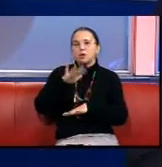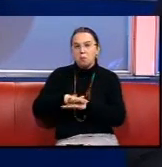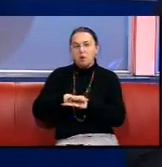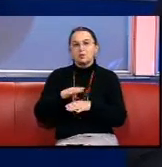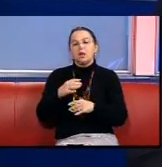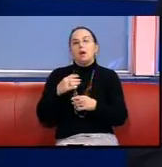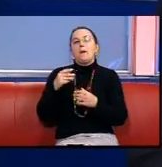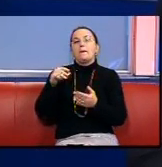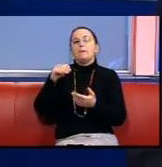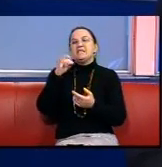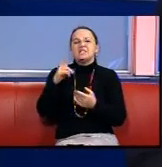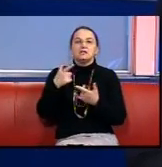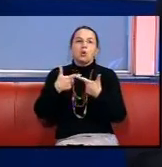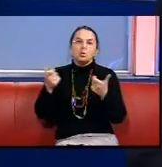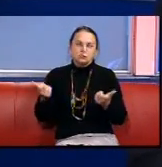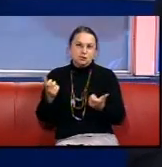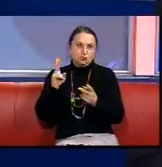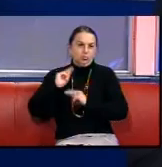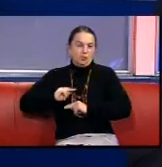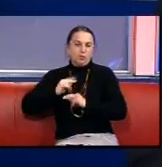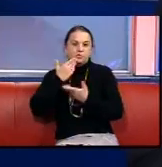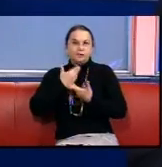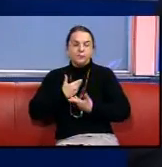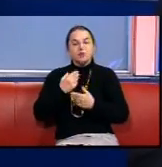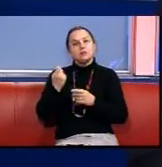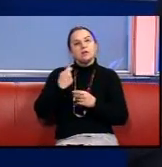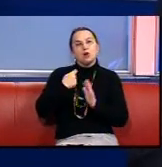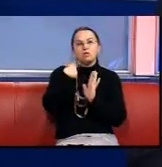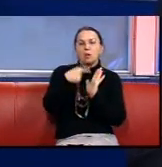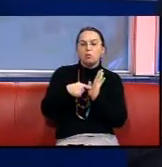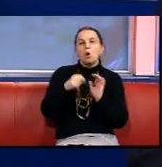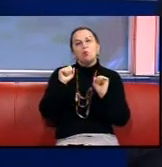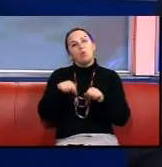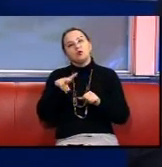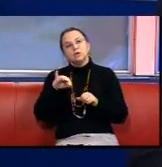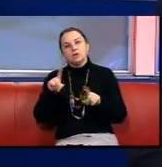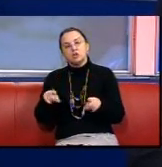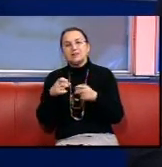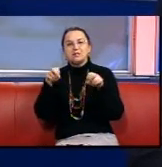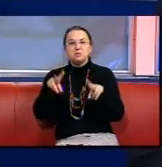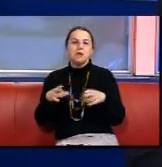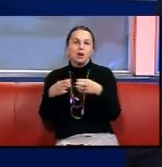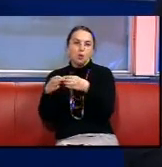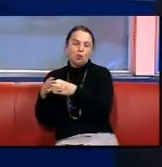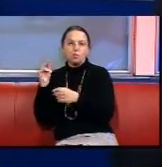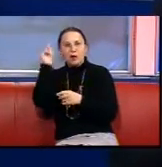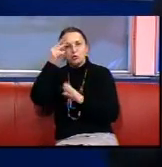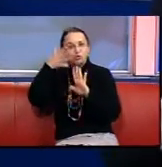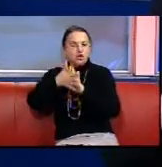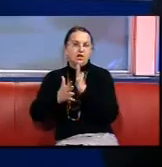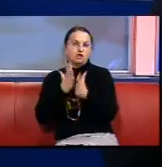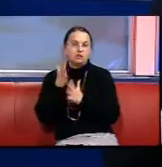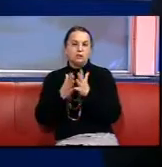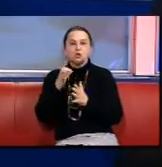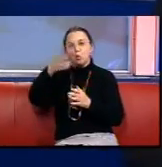представители отельного бізнесу І задають питання, можна ли створити спеціальні групи для изучення жестового языка з учетом